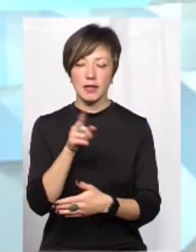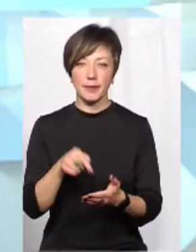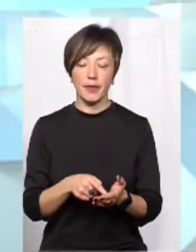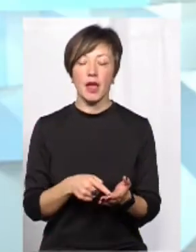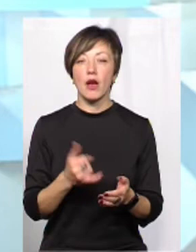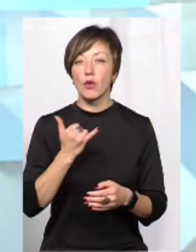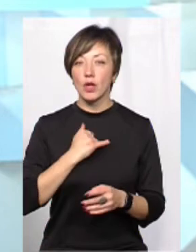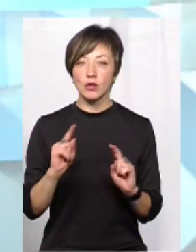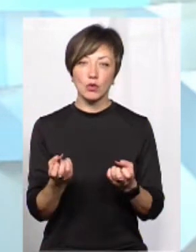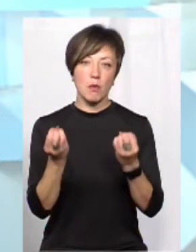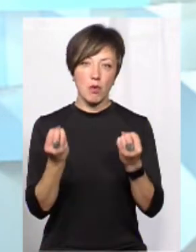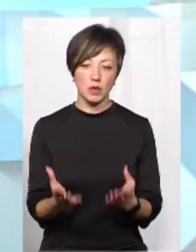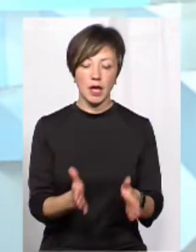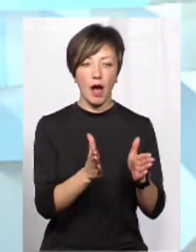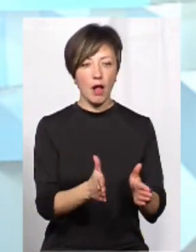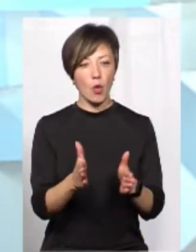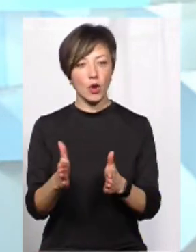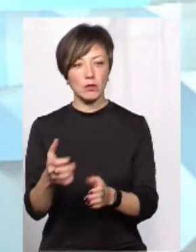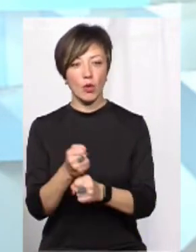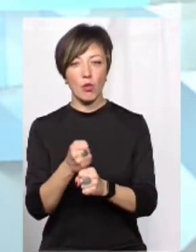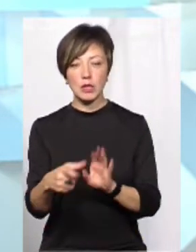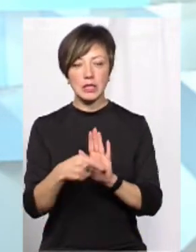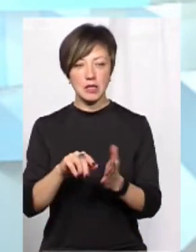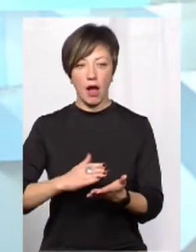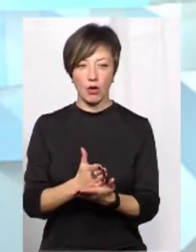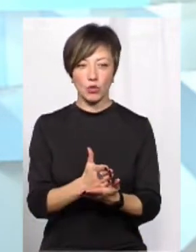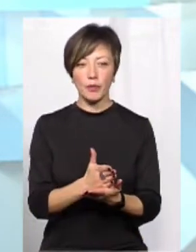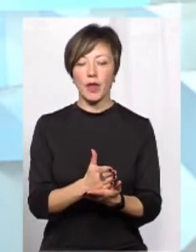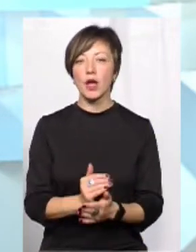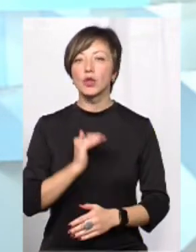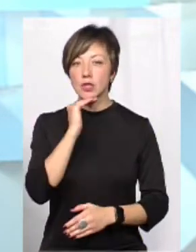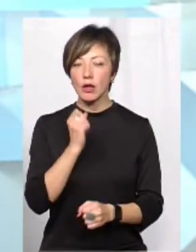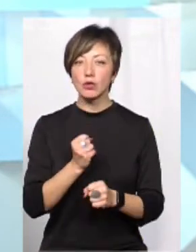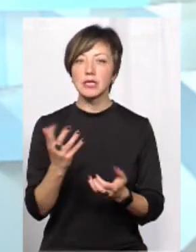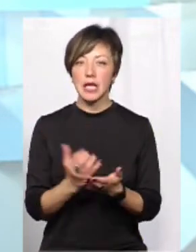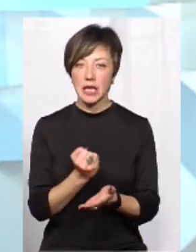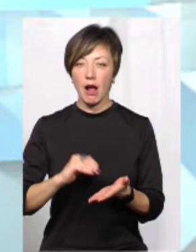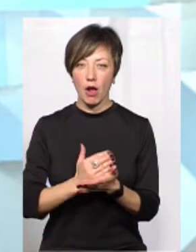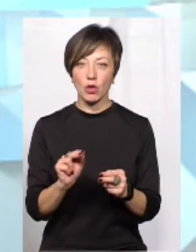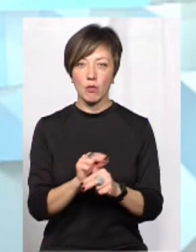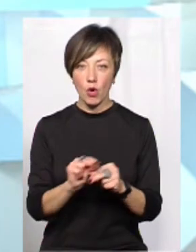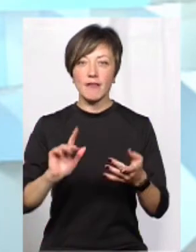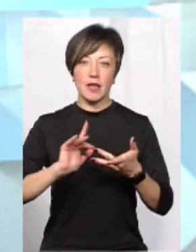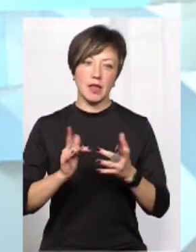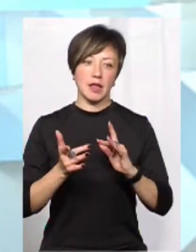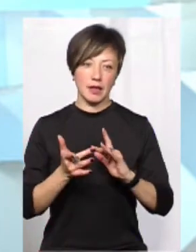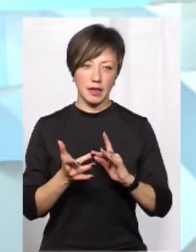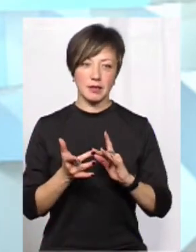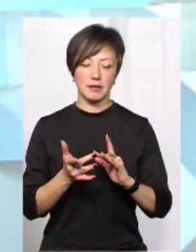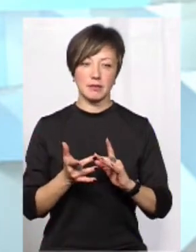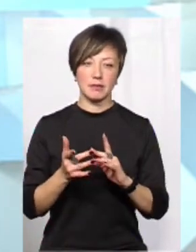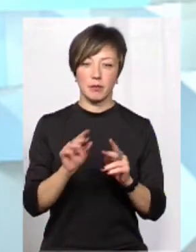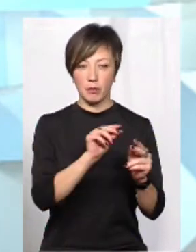чином це відбувається? У нас дуже простий алгоритм роботи з картою. Достатньо знайти карту ремонтів в інтернеті. Так, як пишете. Карта ремонтів